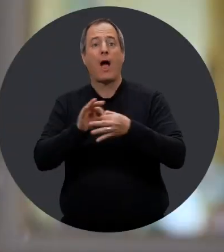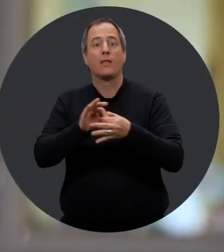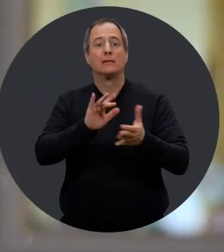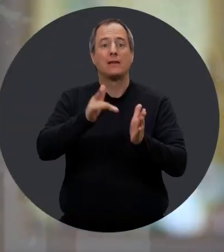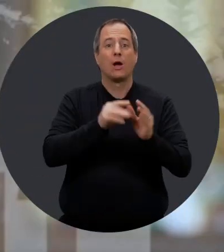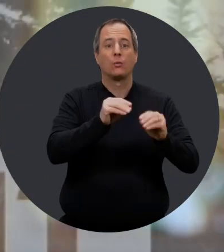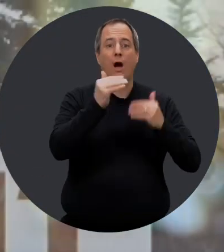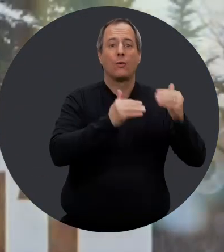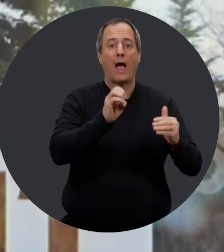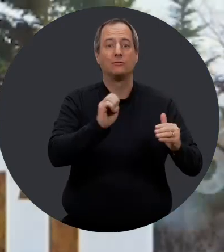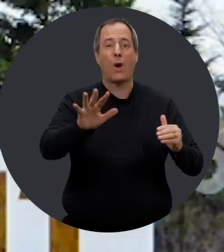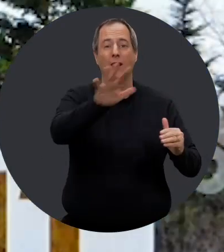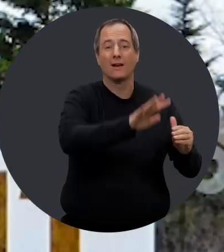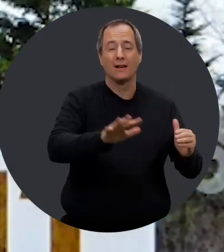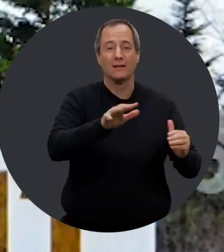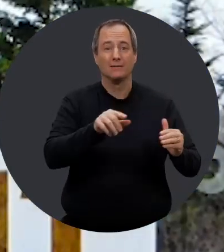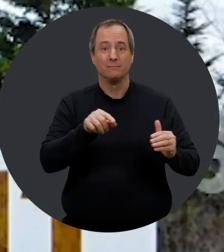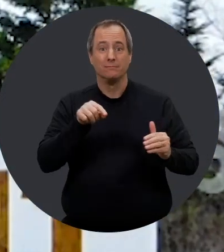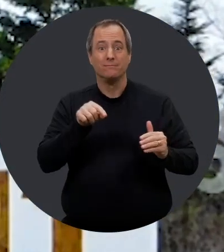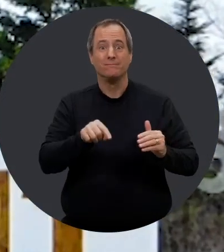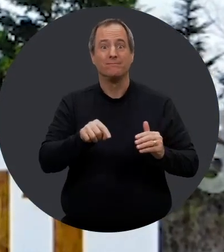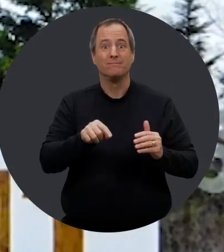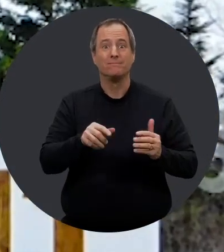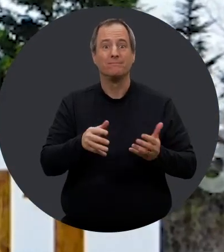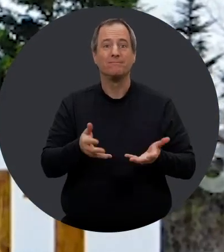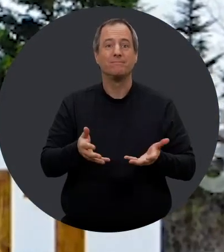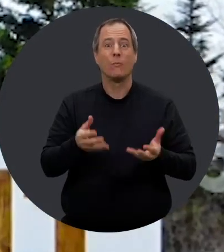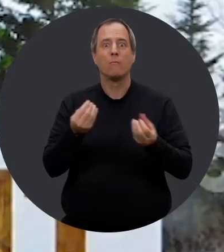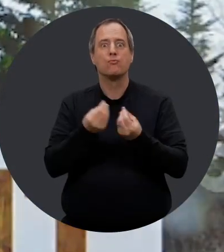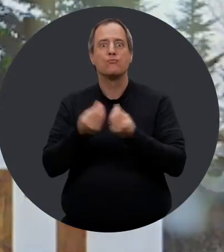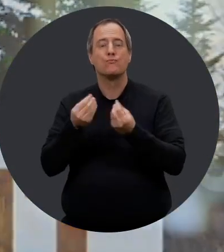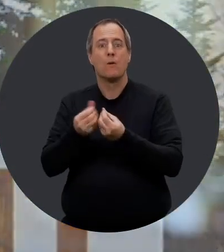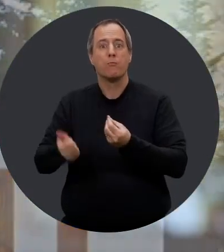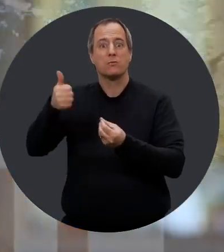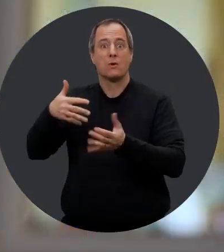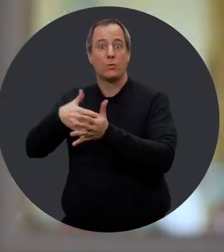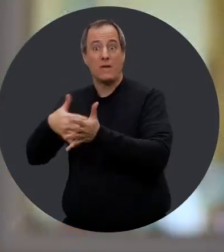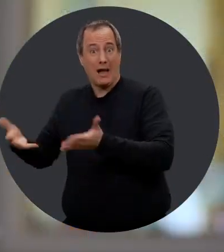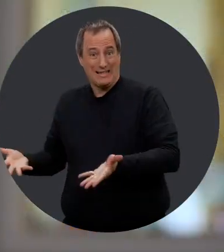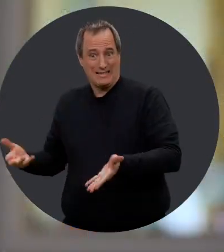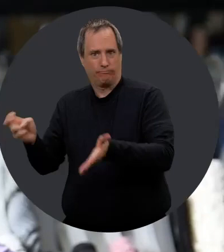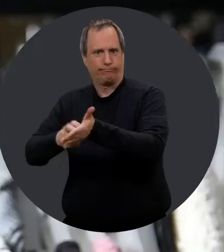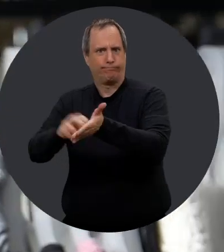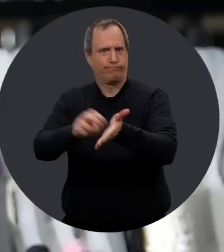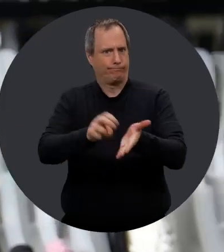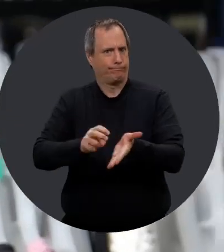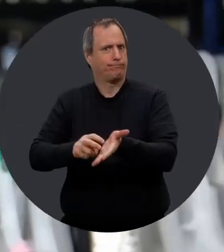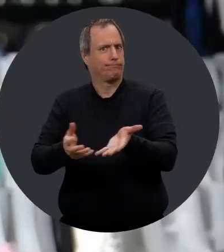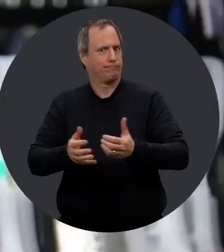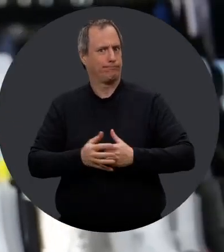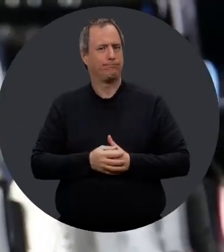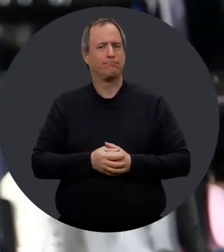la collaboration aussi du Centre d'éducation des adultes de l'estuaire, qu'il y a beaucoup plus d'étudiants maintenant qui sont